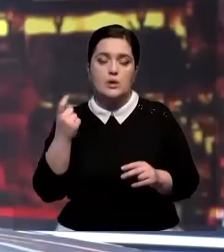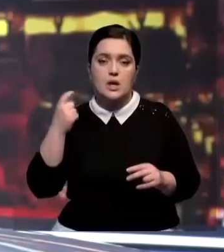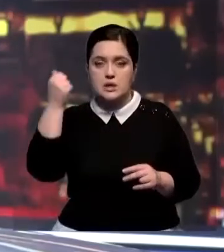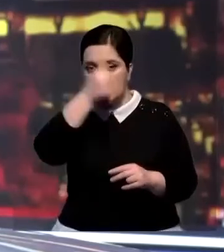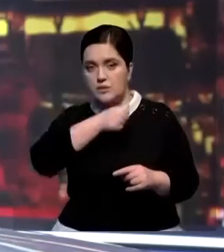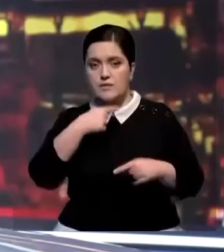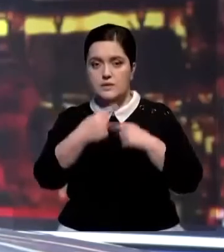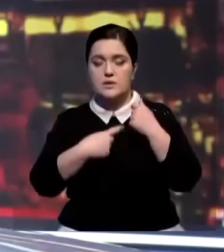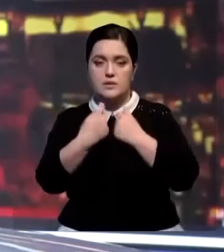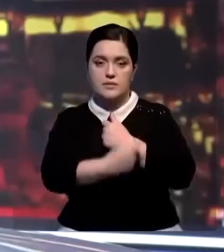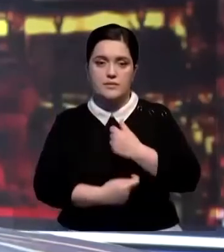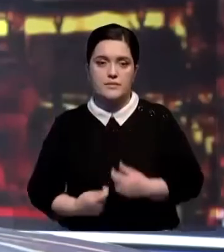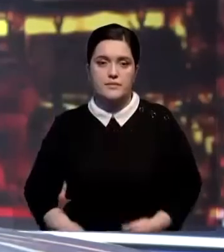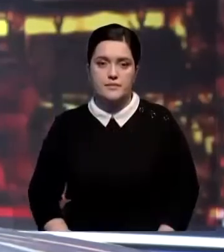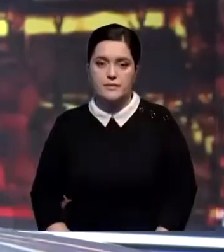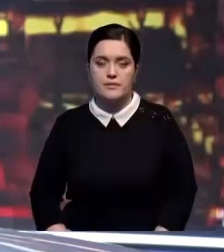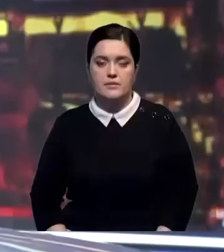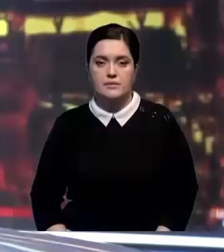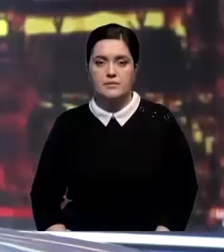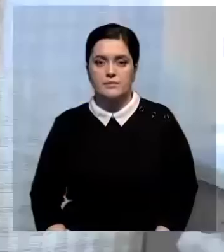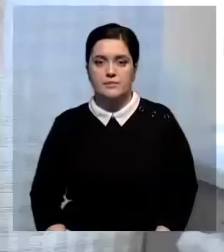Кто он? Хозяин года. В следующем материале.